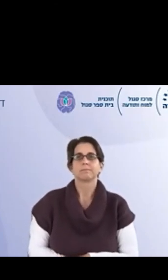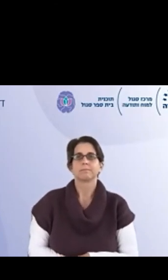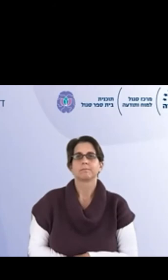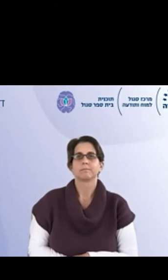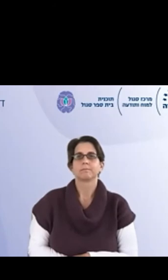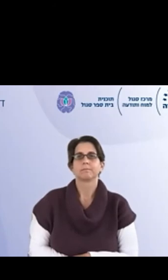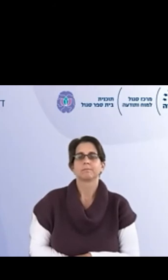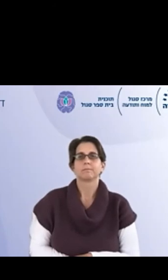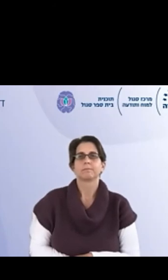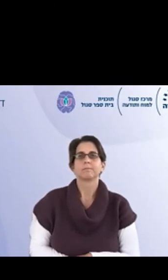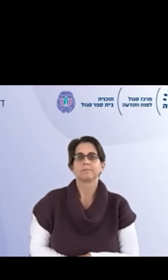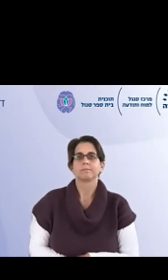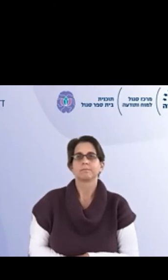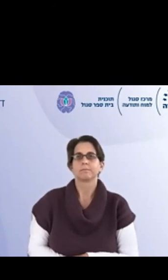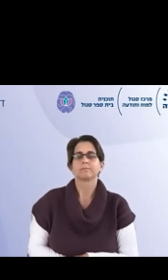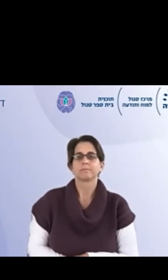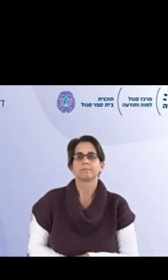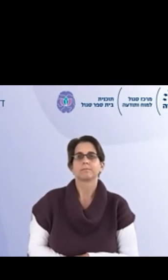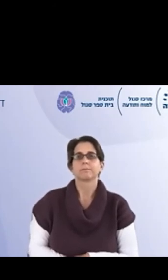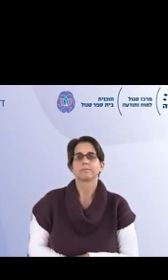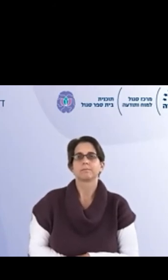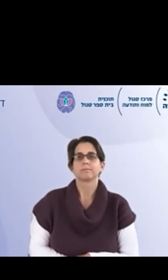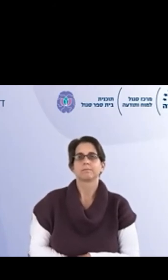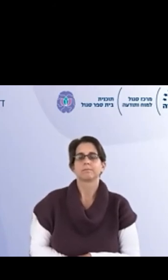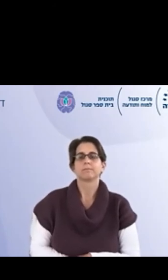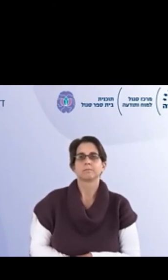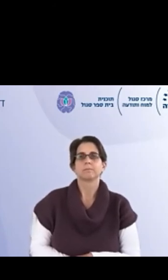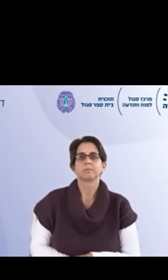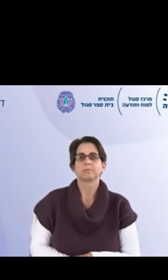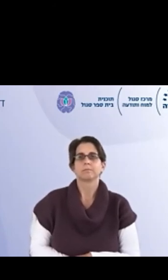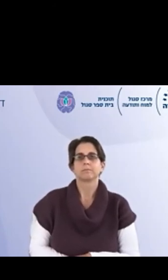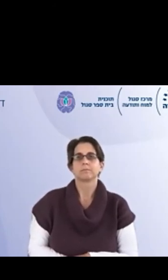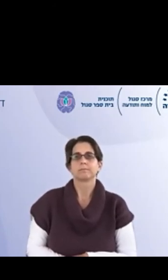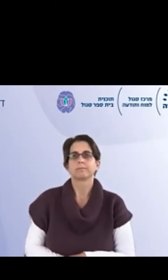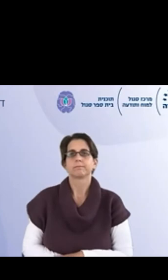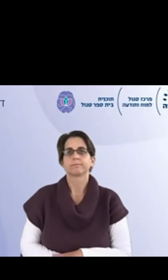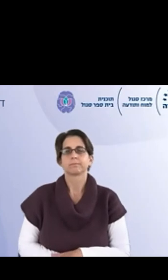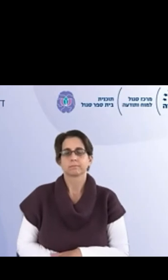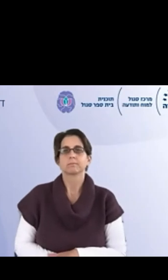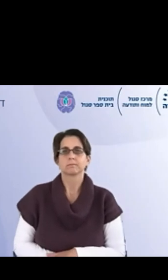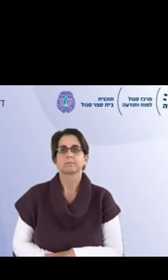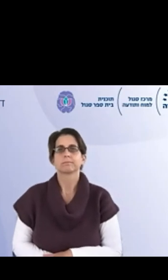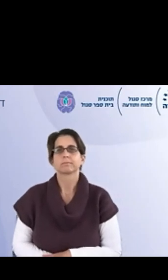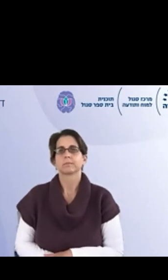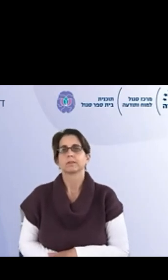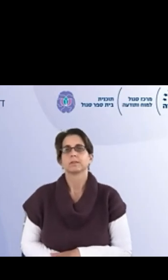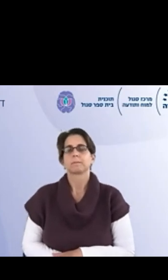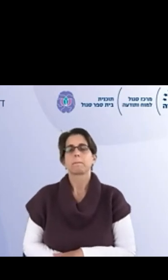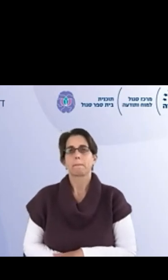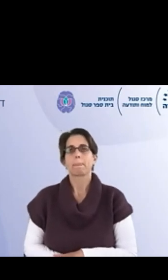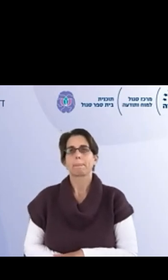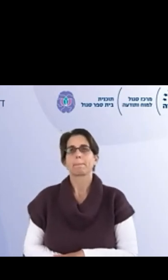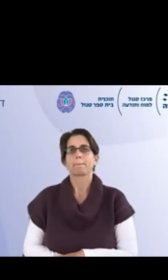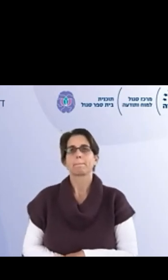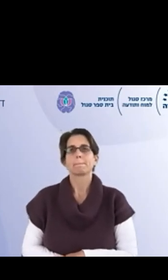ככה אחד הדברים שעזרו לנו, שיש את הסוות הסגול, וזה האנשים שכל הזמן השתכללו בזה, למדו את זה והיו משוגעים